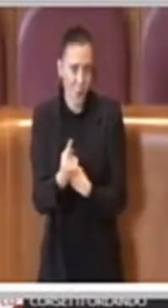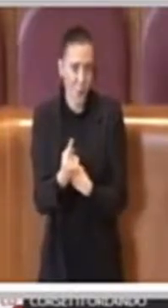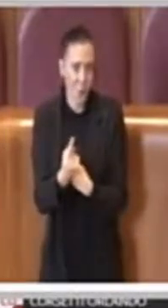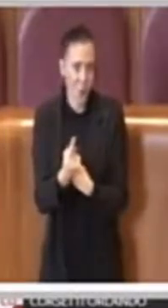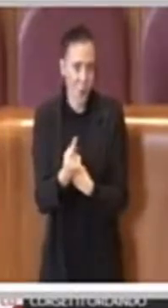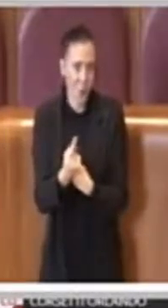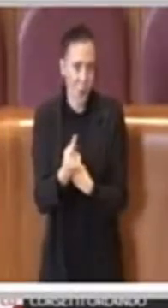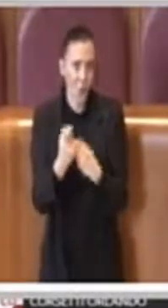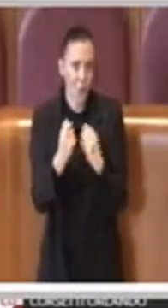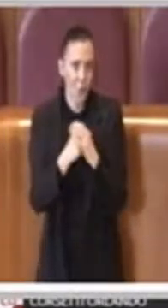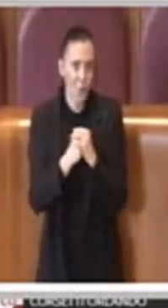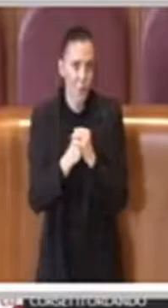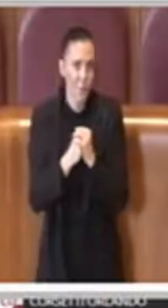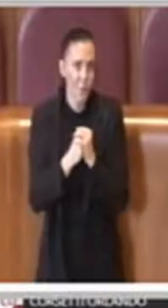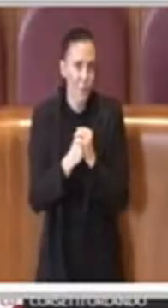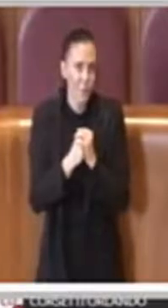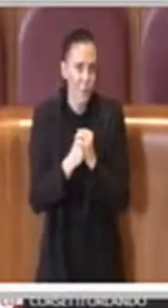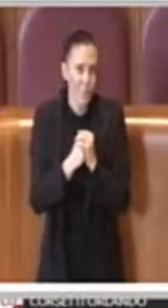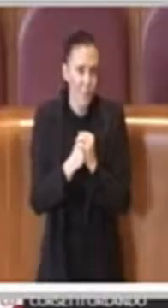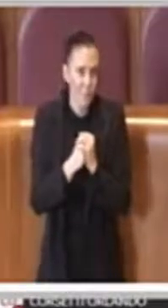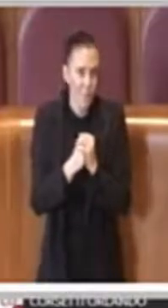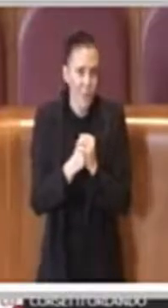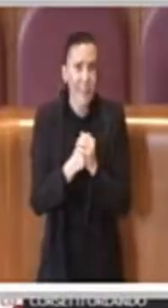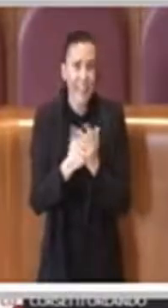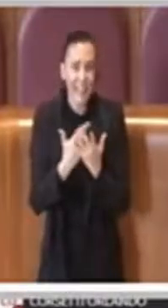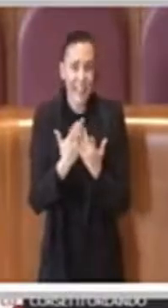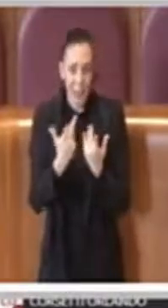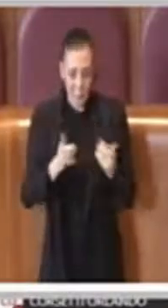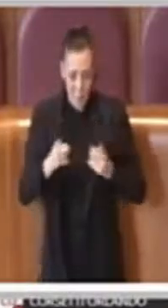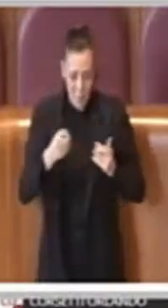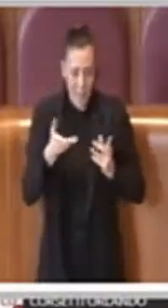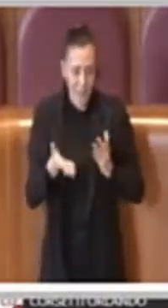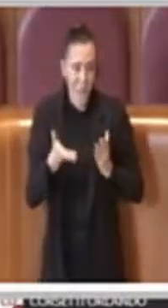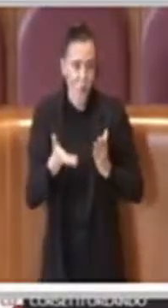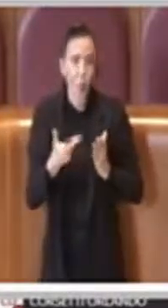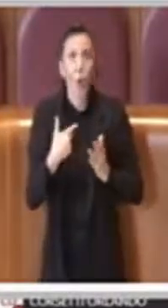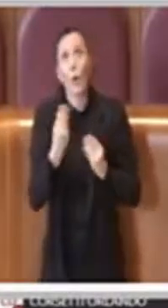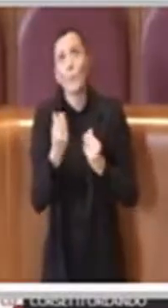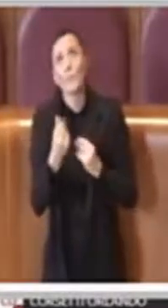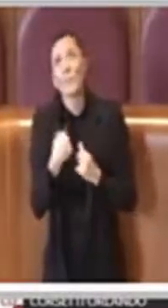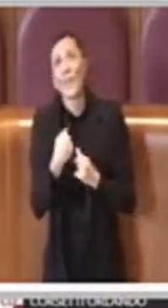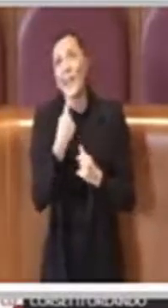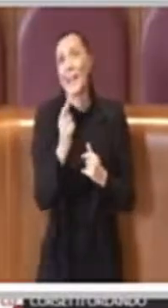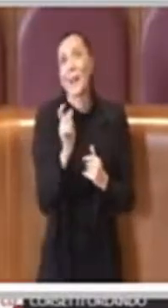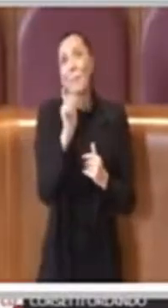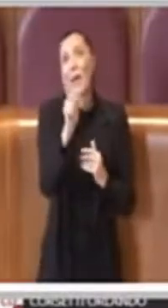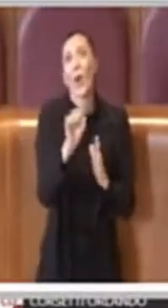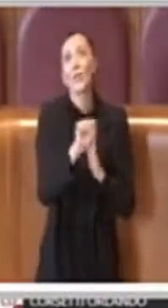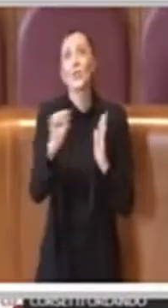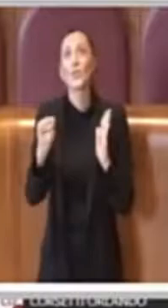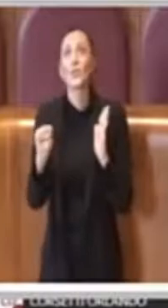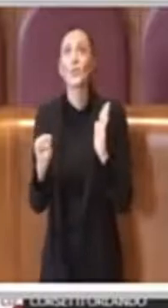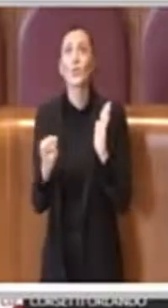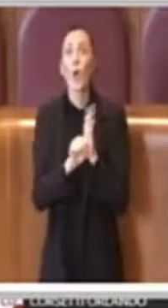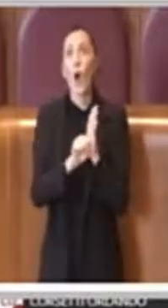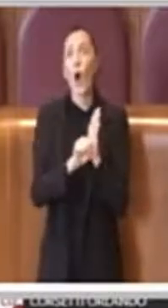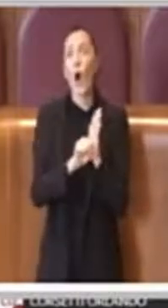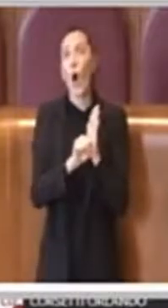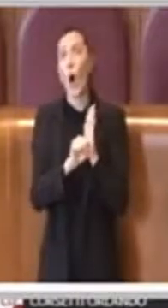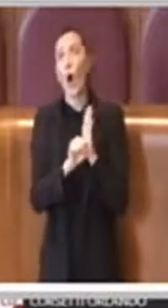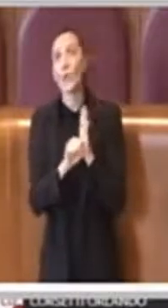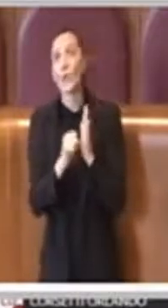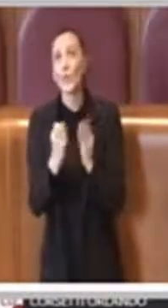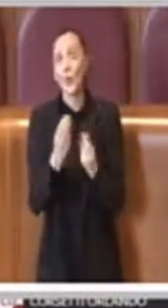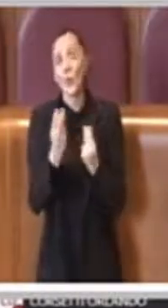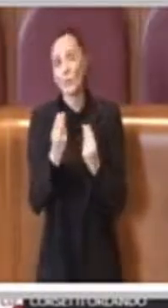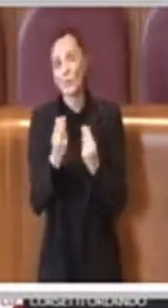mi viene a dire storico, però nel momento, non so se possa definirsi storico solo per quello, nel senso,